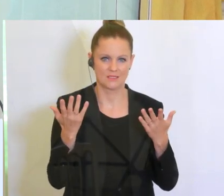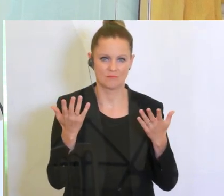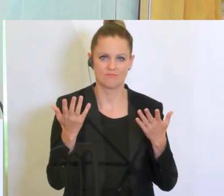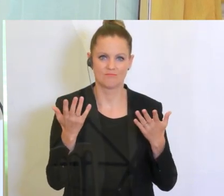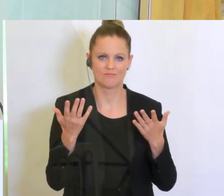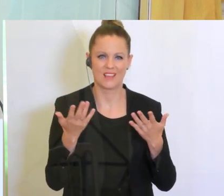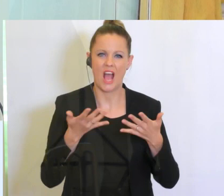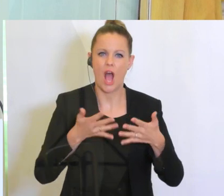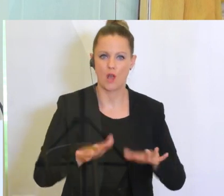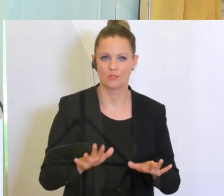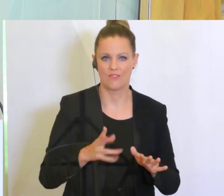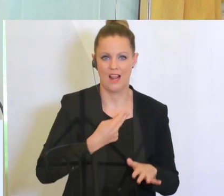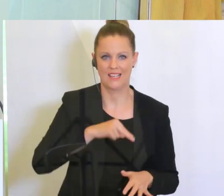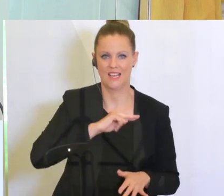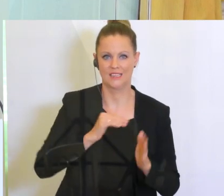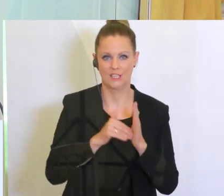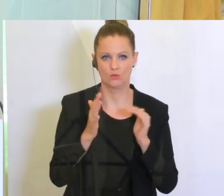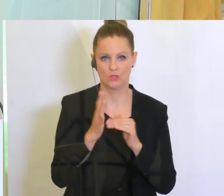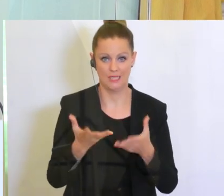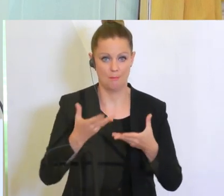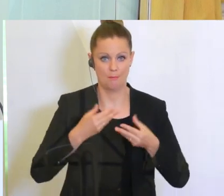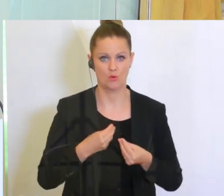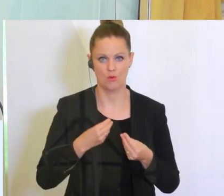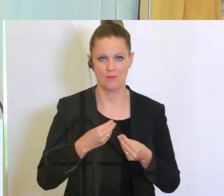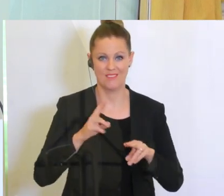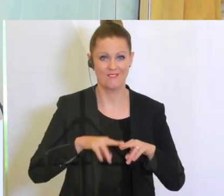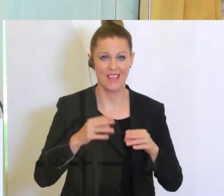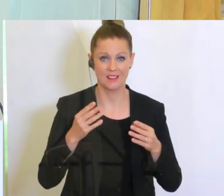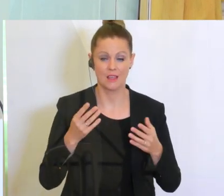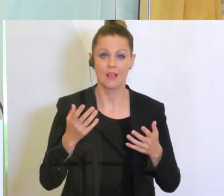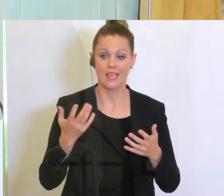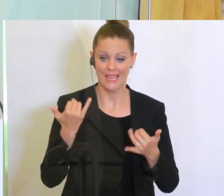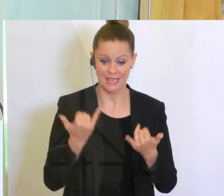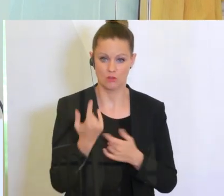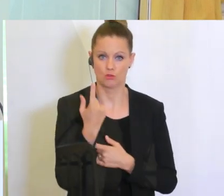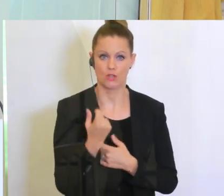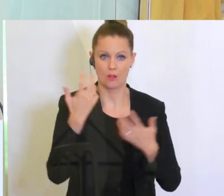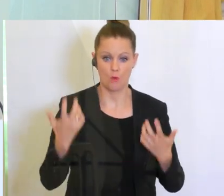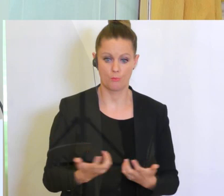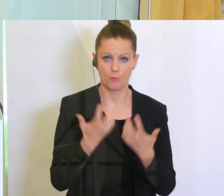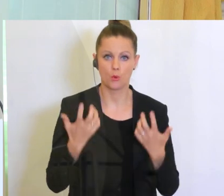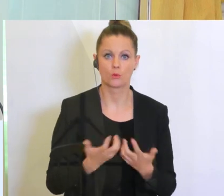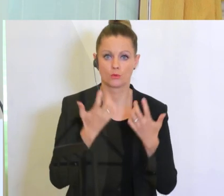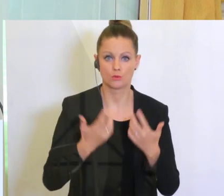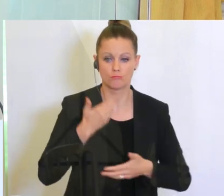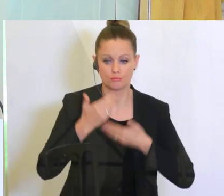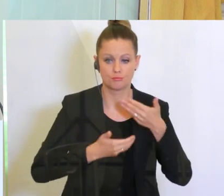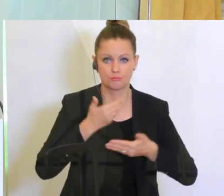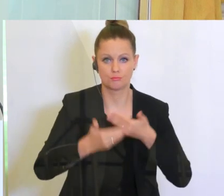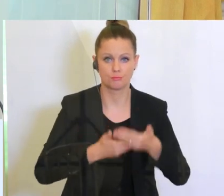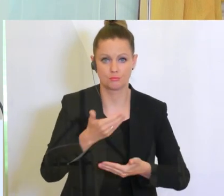Ausfallgarantiesystem bekommen, dass wenn jetzt wieder zu produzieren begonnen wird, nicht